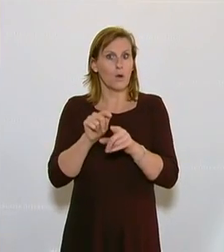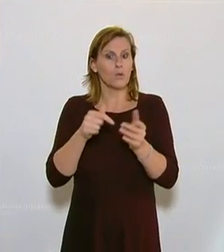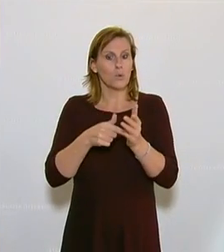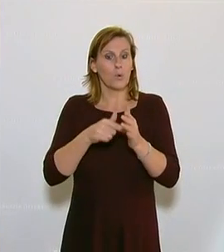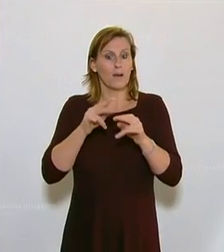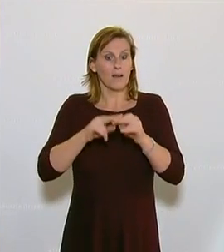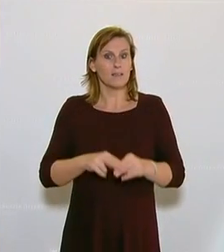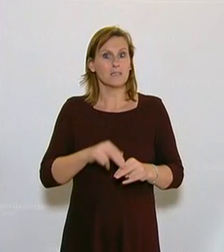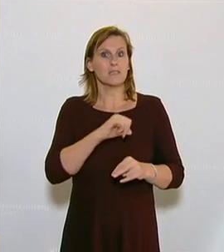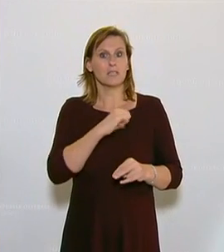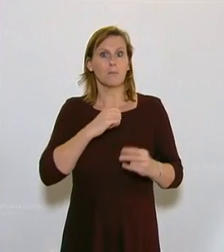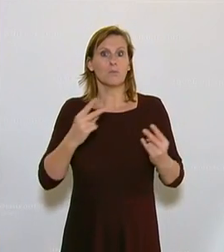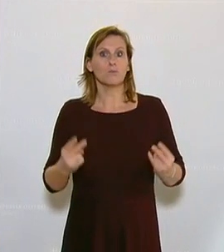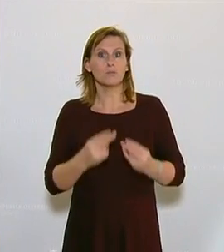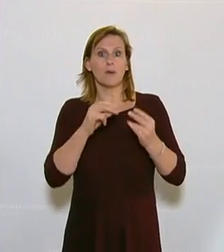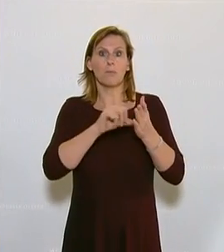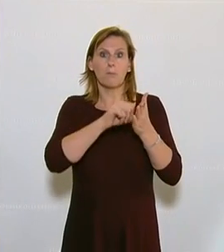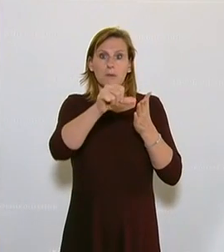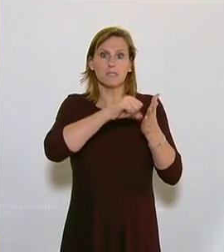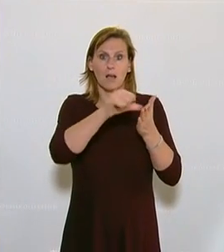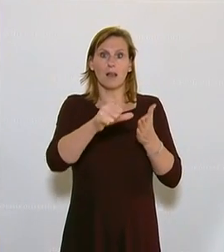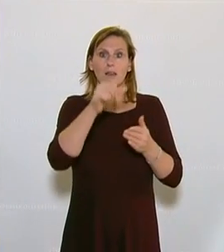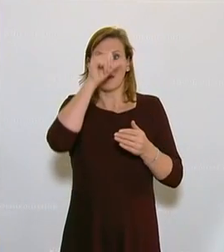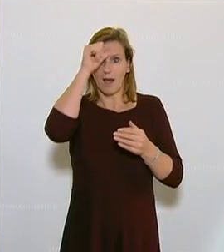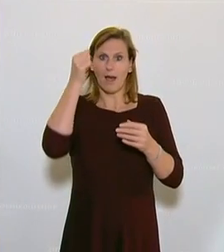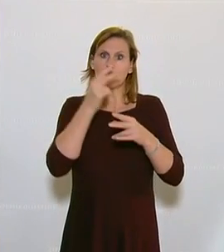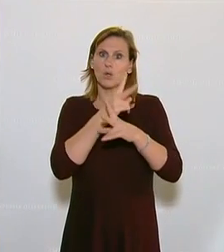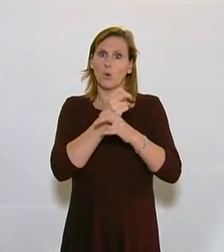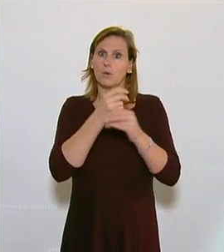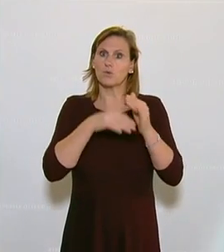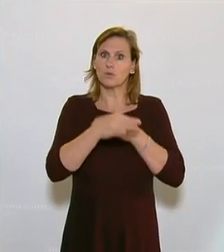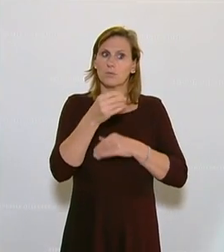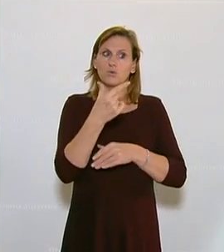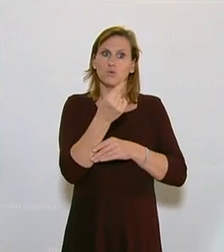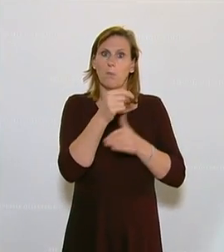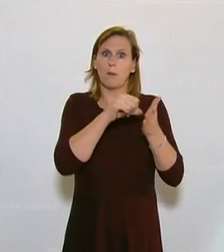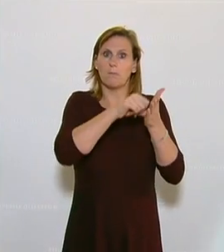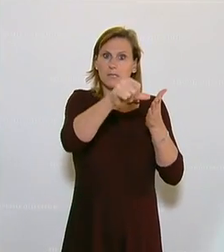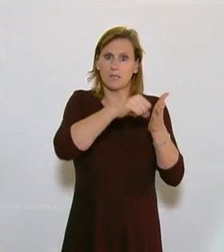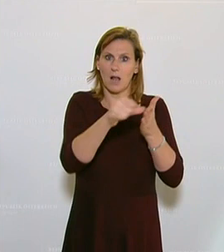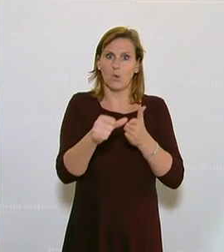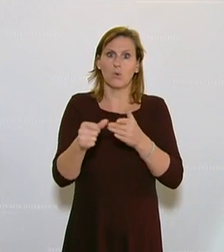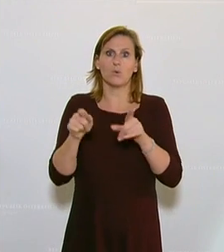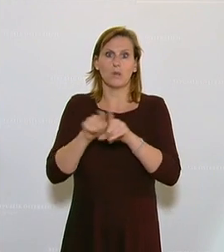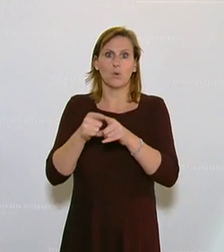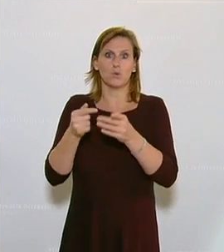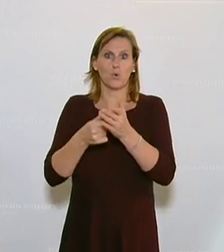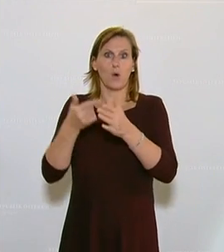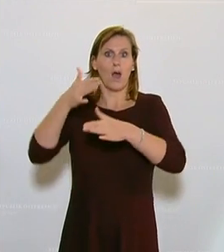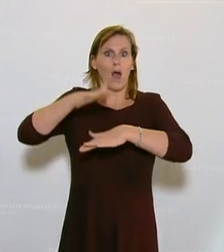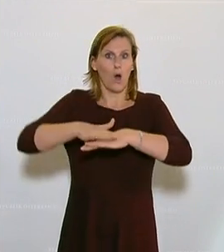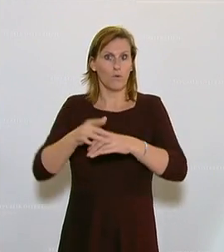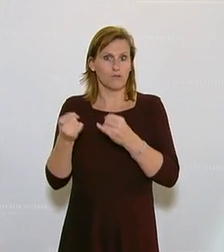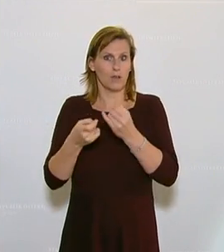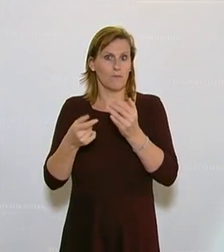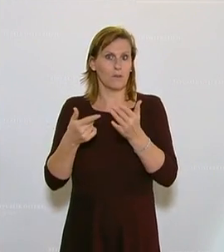immer die Werbung zahlen an das Unternehmen. Das heißt, das österreichische Unternehmen muss doppelt zahlen, wird bestraft, Verbrauchte diskriminiert, also dass man das Pomona am